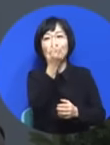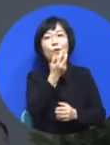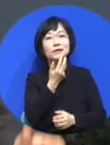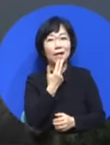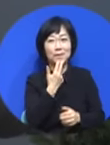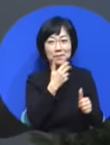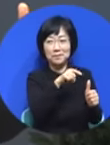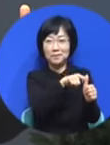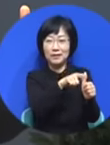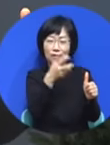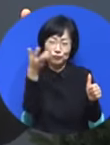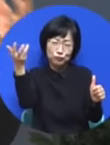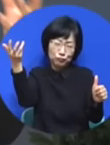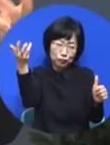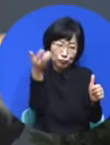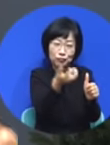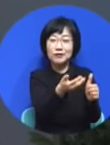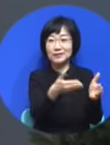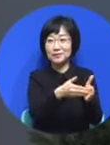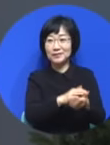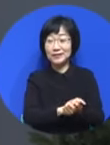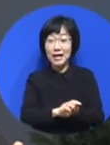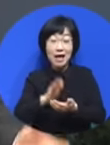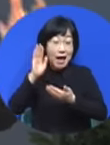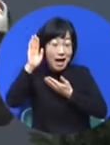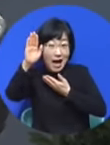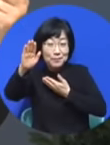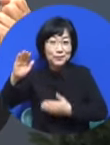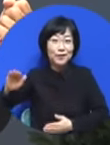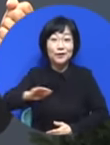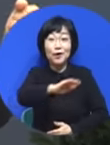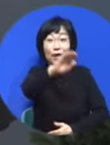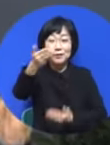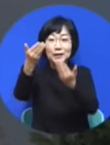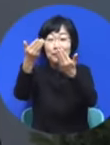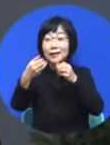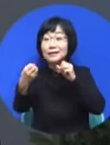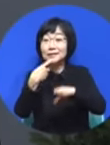여러분에게 남아있는 진짜 응답 하나님 주시는 능력